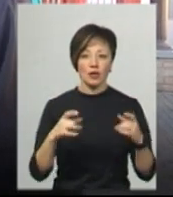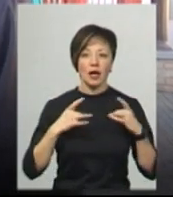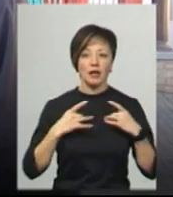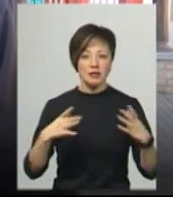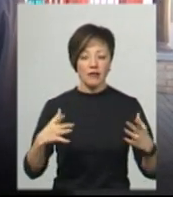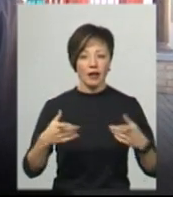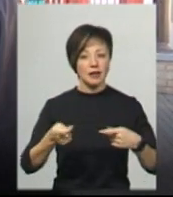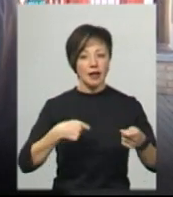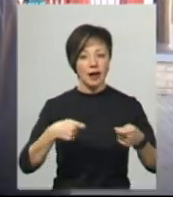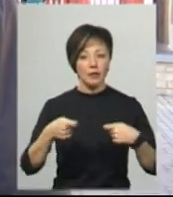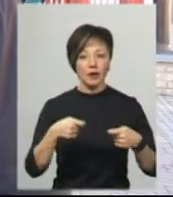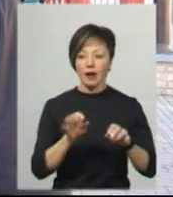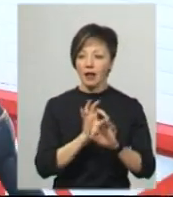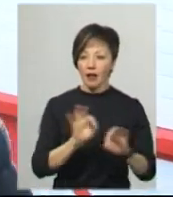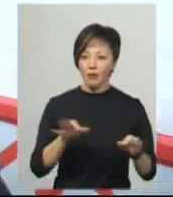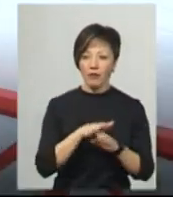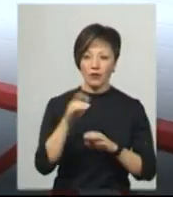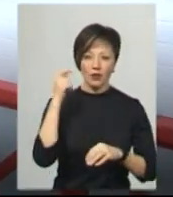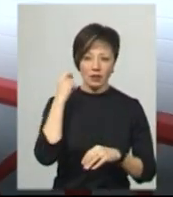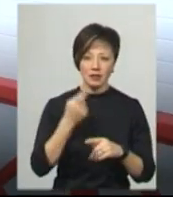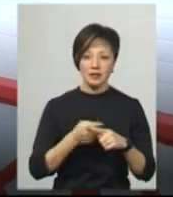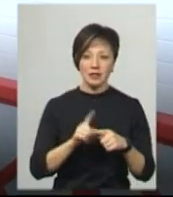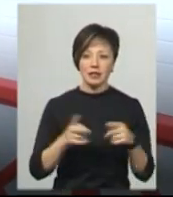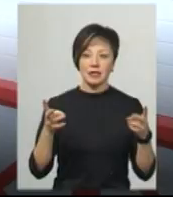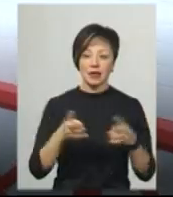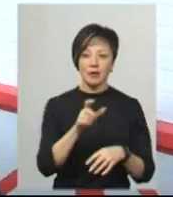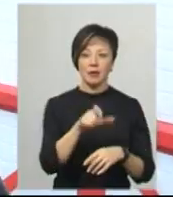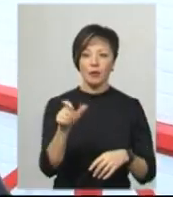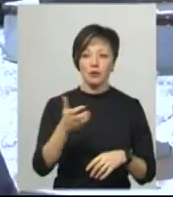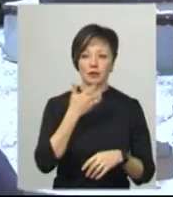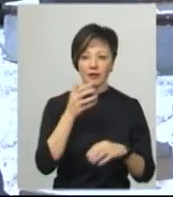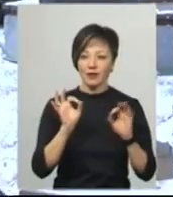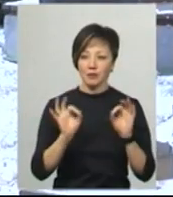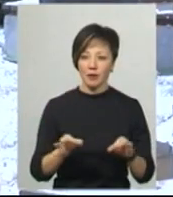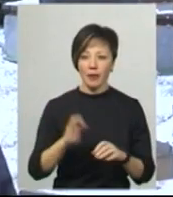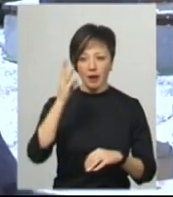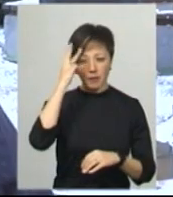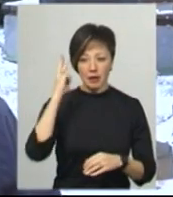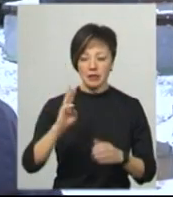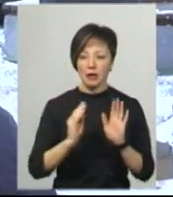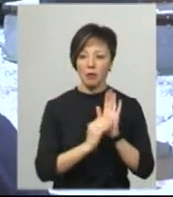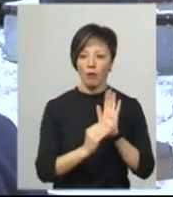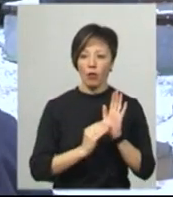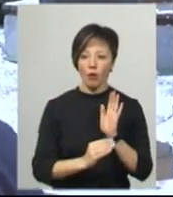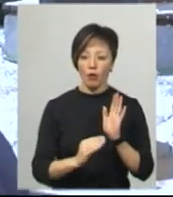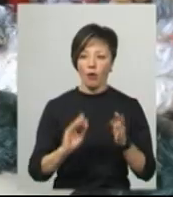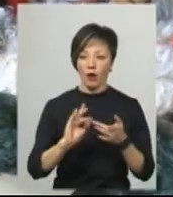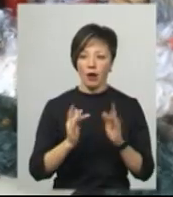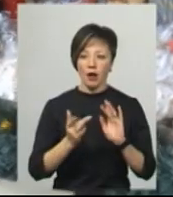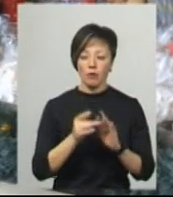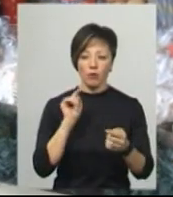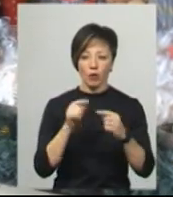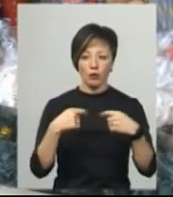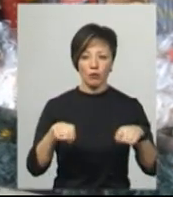класно, але тільки для повнолітніх. Треба людям зігріватися, правильно. Хмельницький блогер Андрій Попик проти продажу